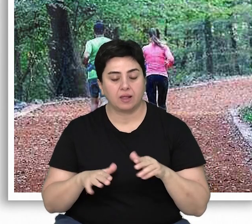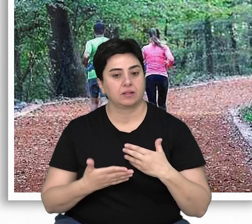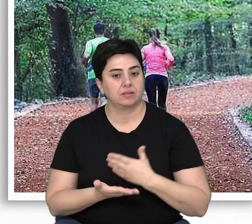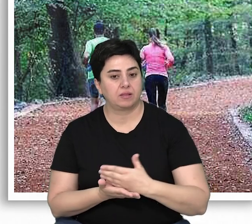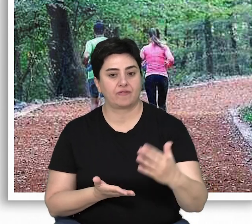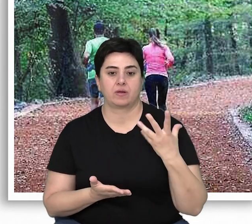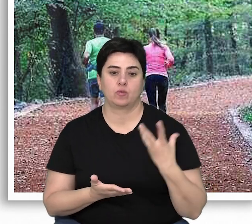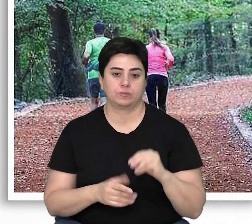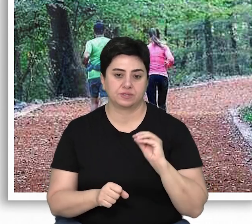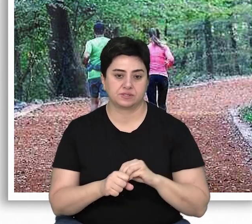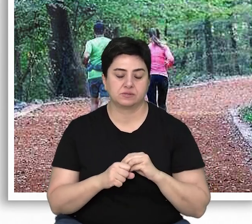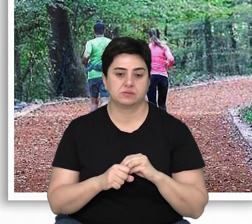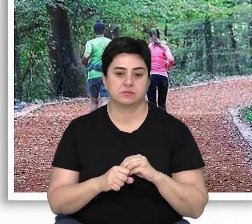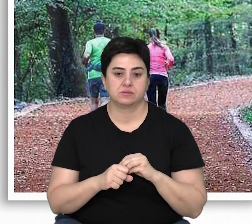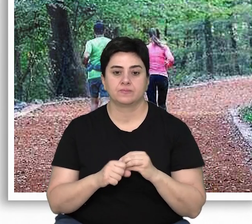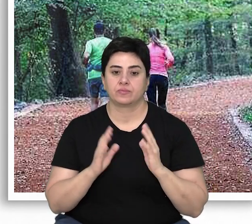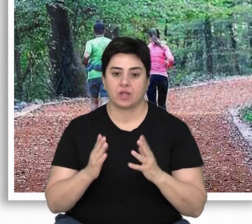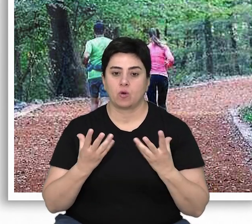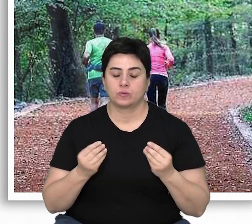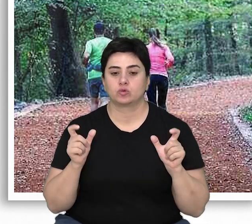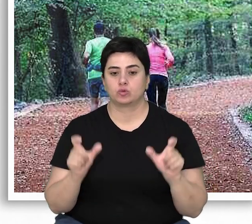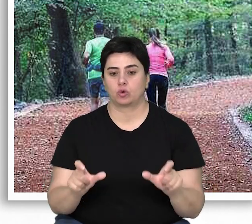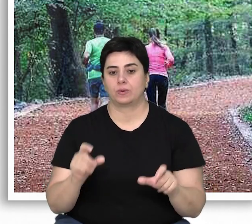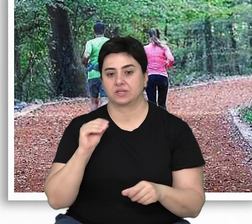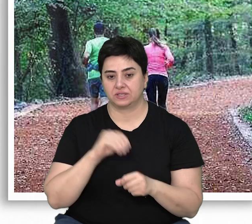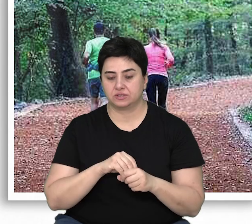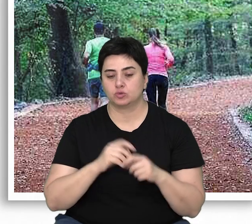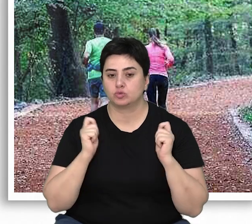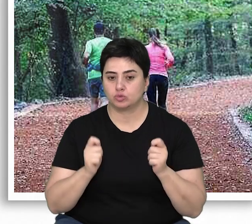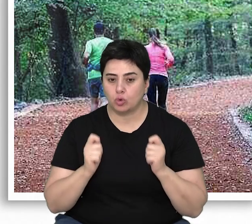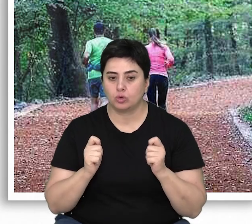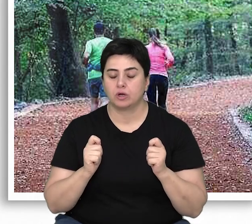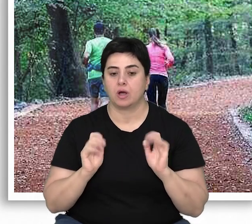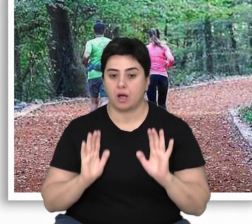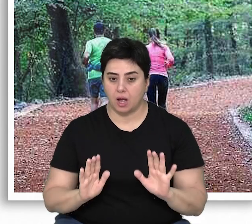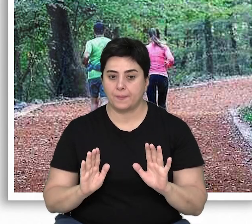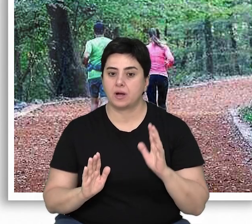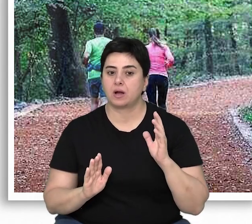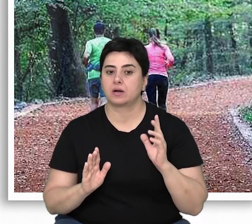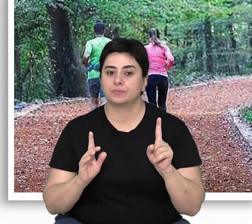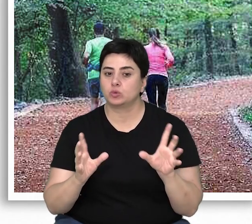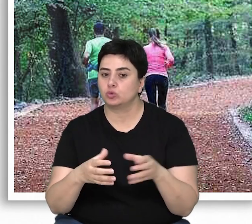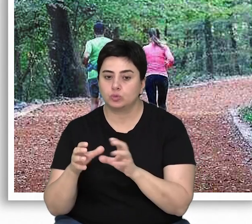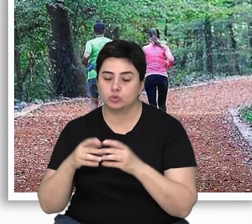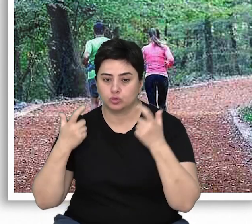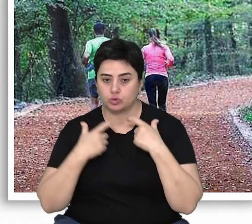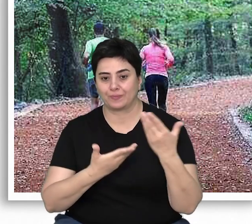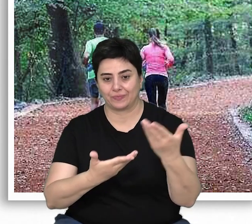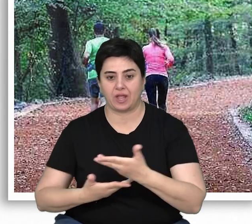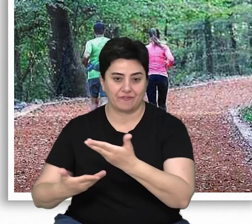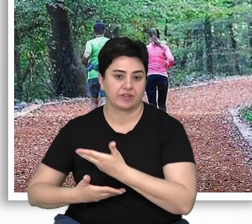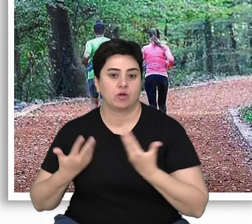sürdürülebilir bir şekilde sağlanabilmesini güvence altına alacak zorluğu, fakat ilgi gruplarını sorumluluğa